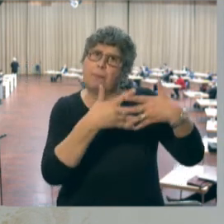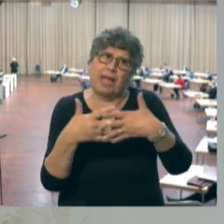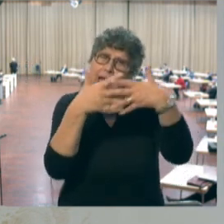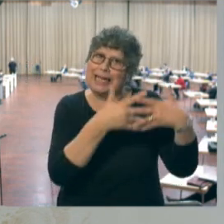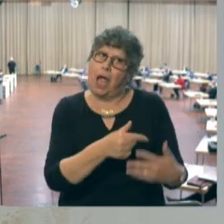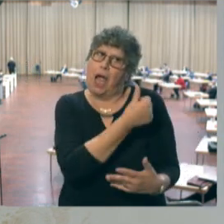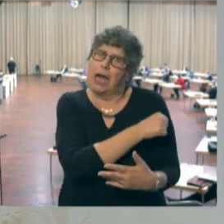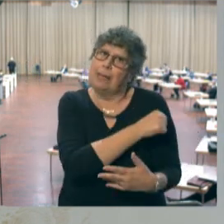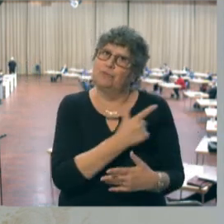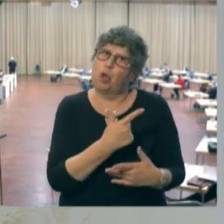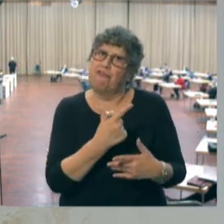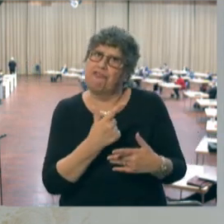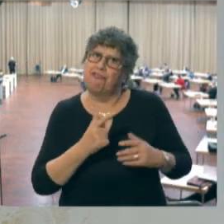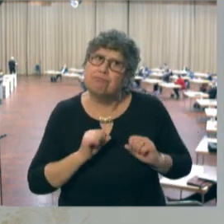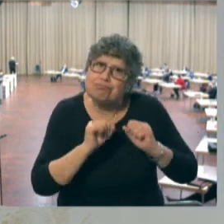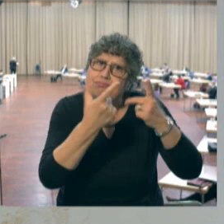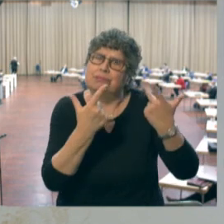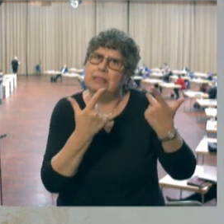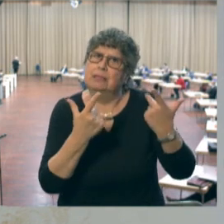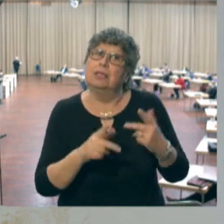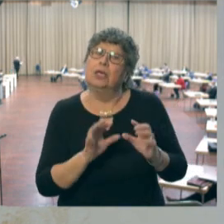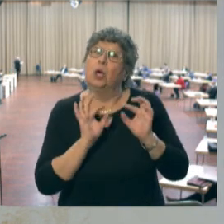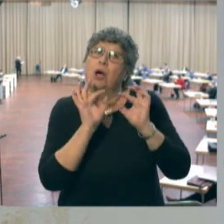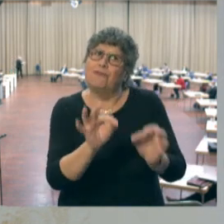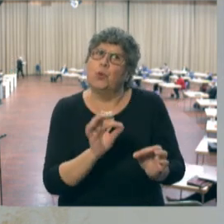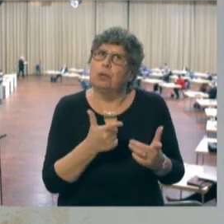Jahre zur Bekämpfung der Covid-Epidemie zugelassen.